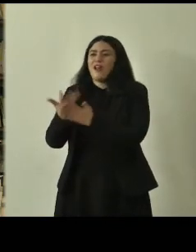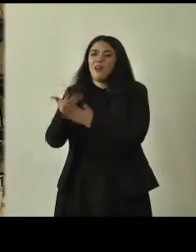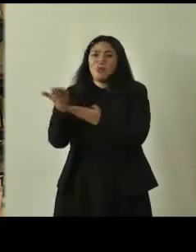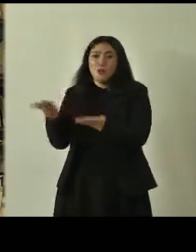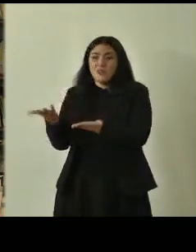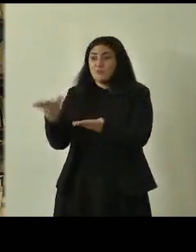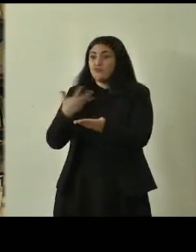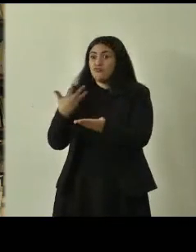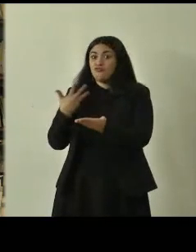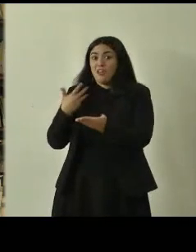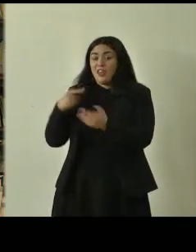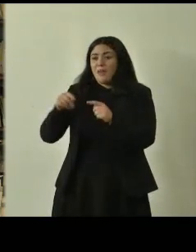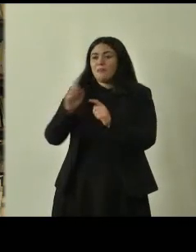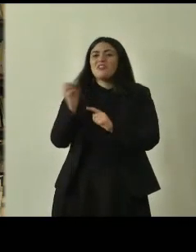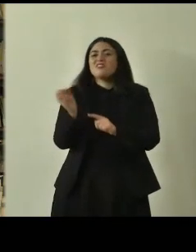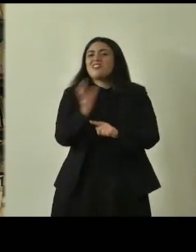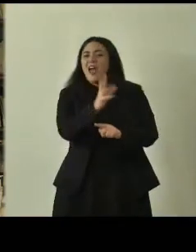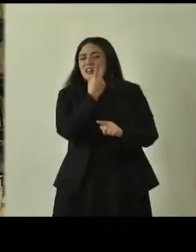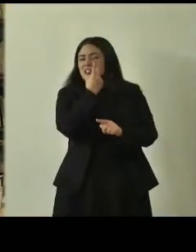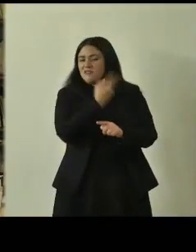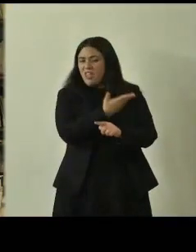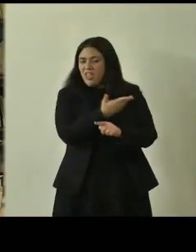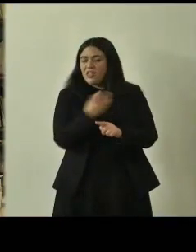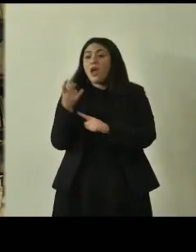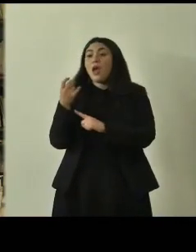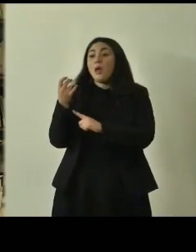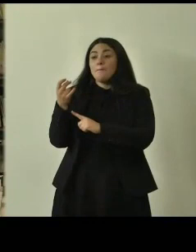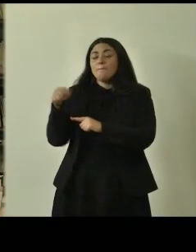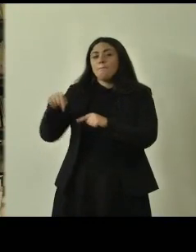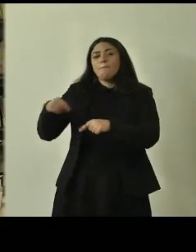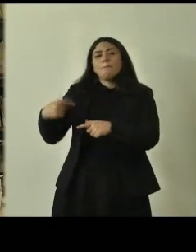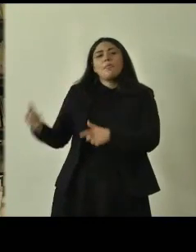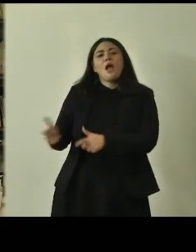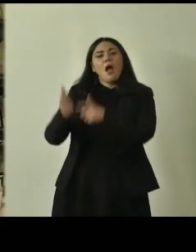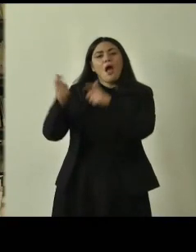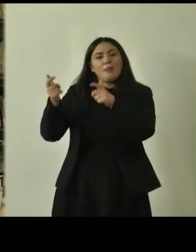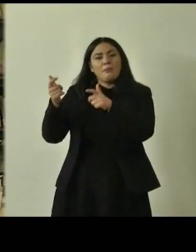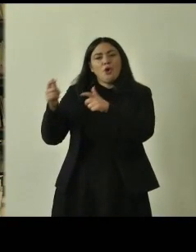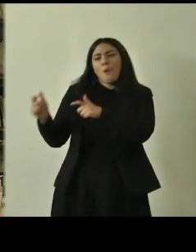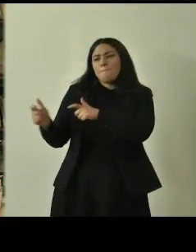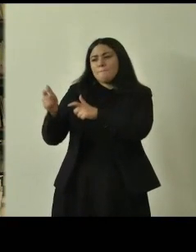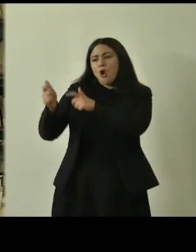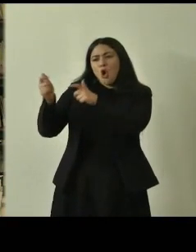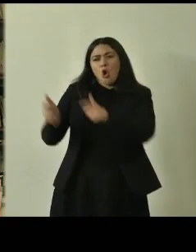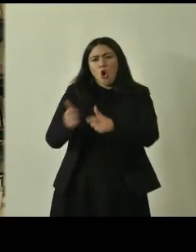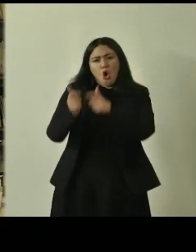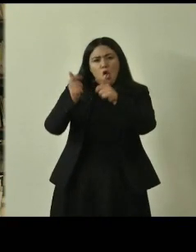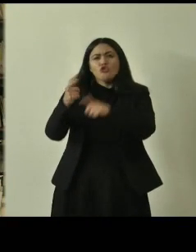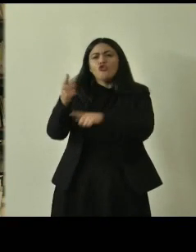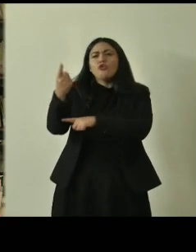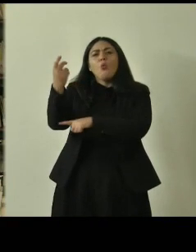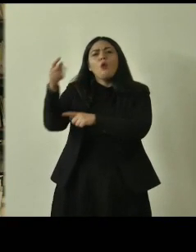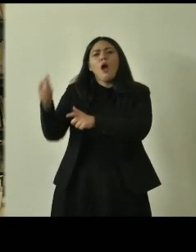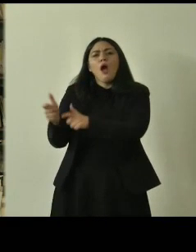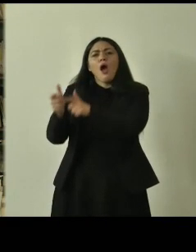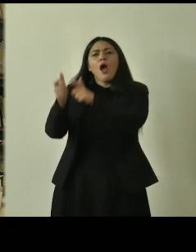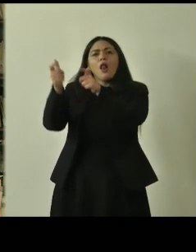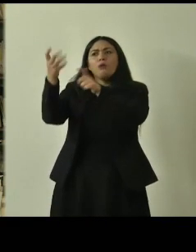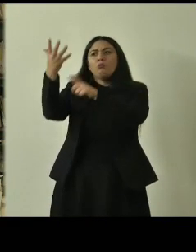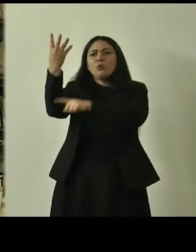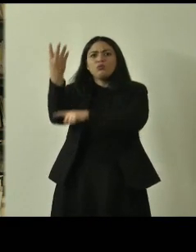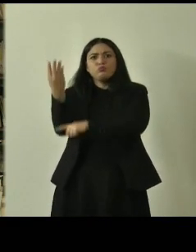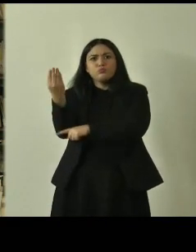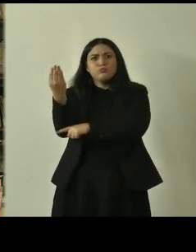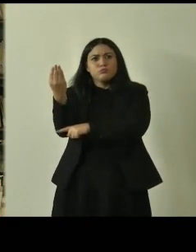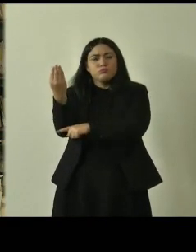di un albero monumentale in un bosco e io mi ricordo quando facevo anni tanti anni